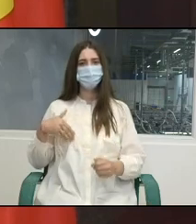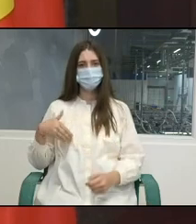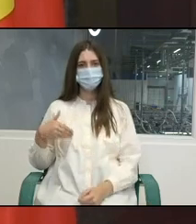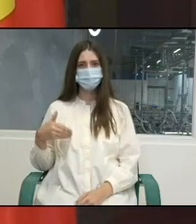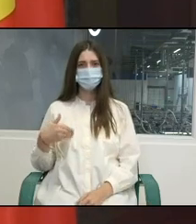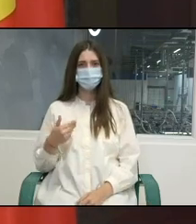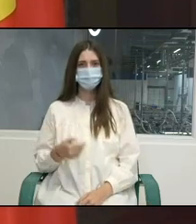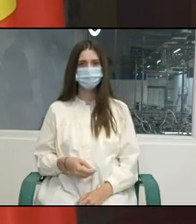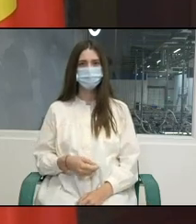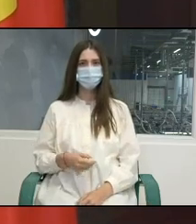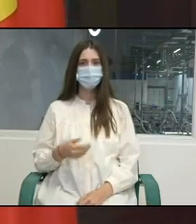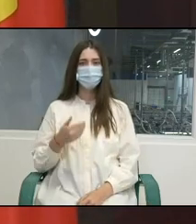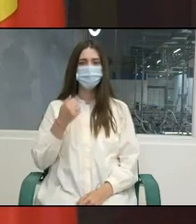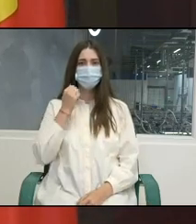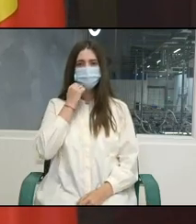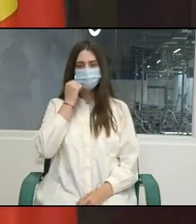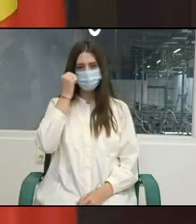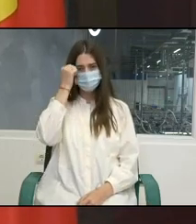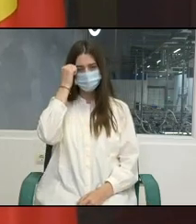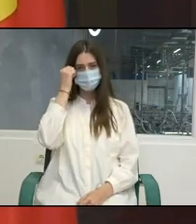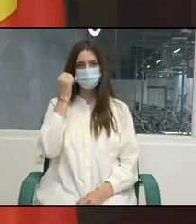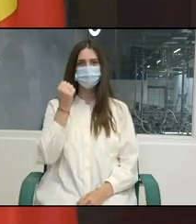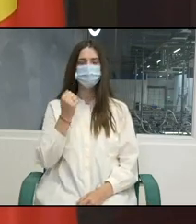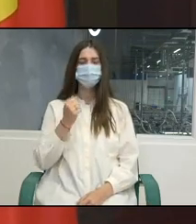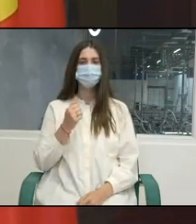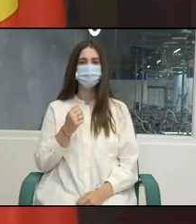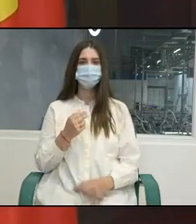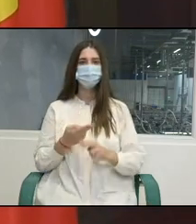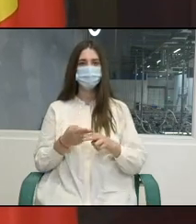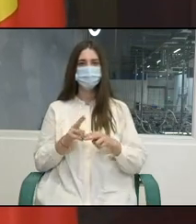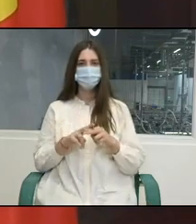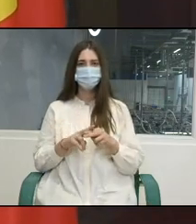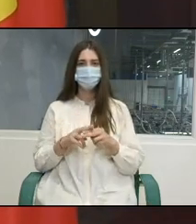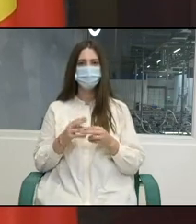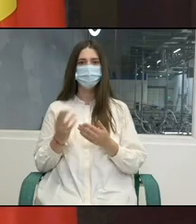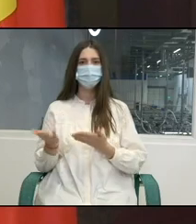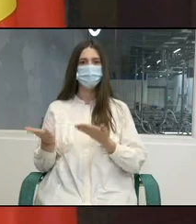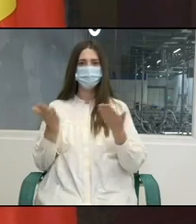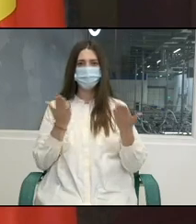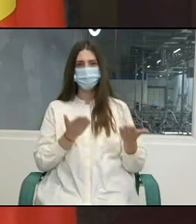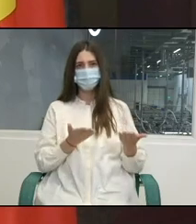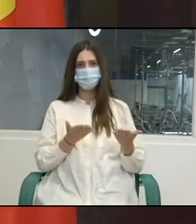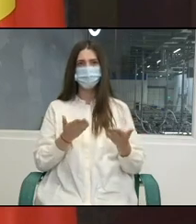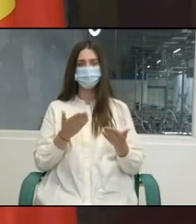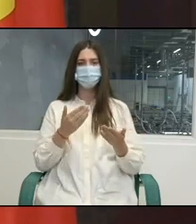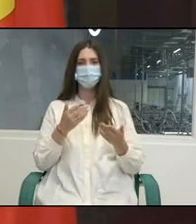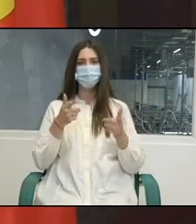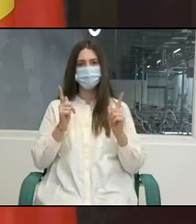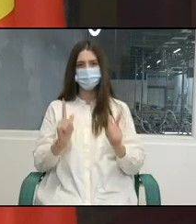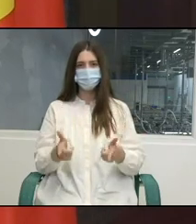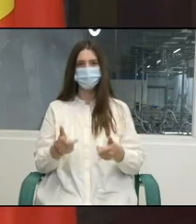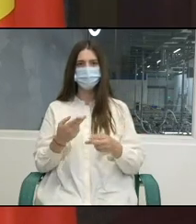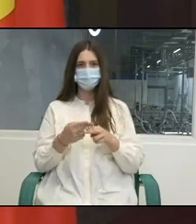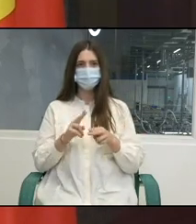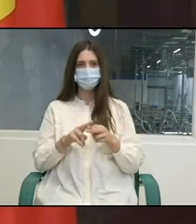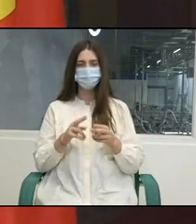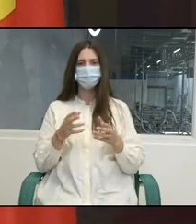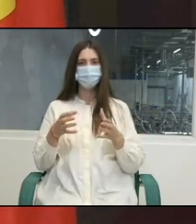Vă mulțumim pentru faptul că ați dat curs invitației noastre de a asista